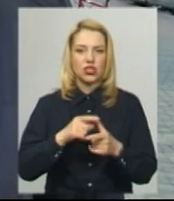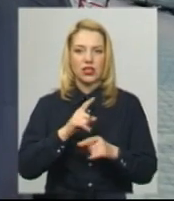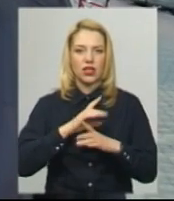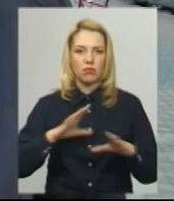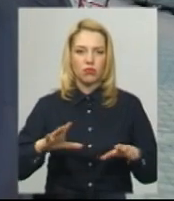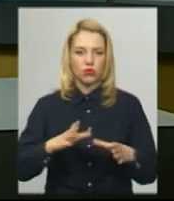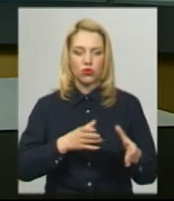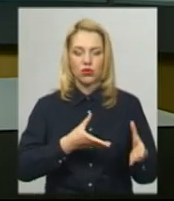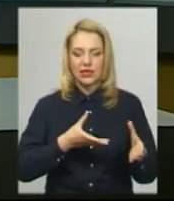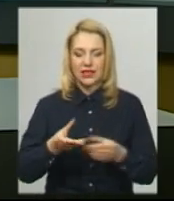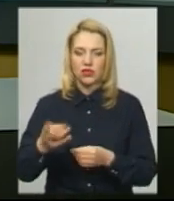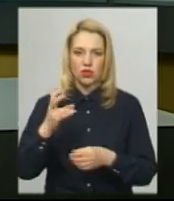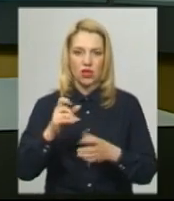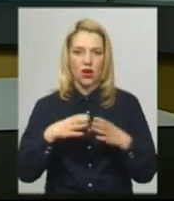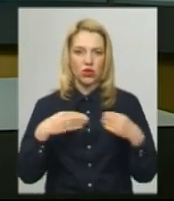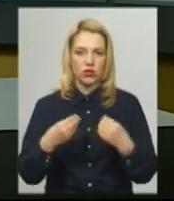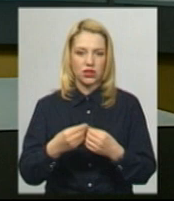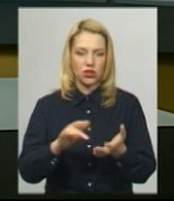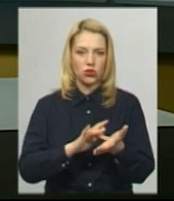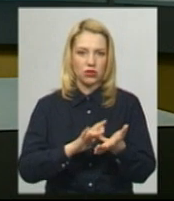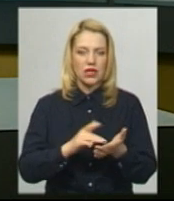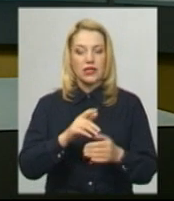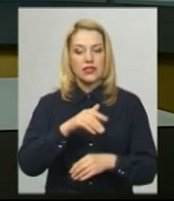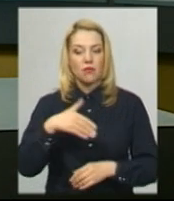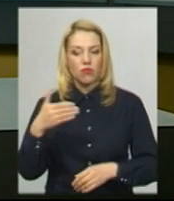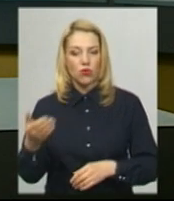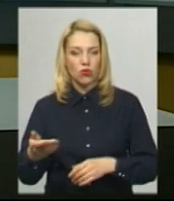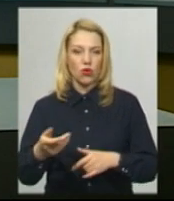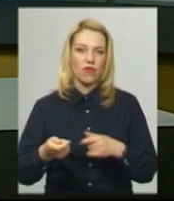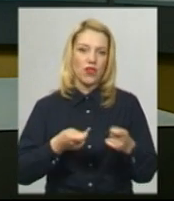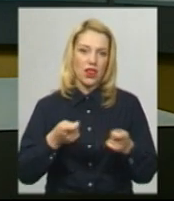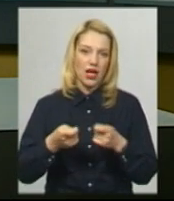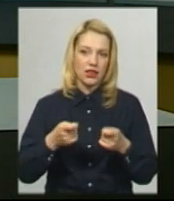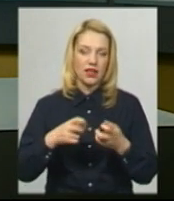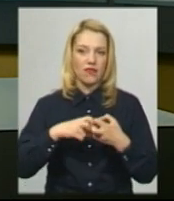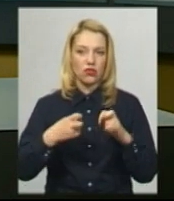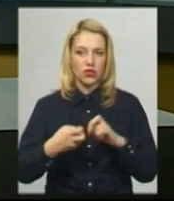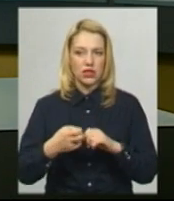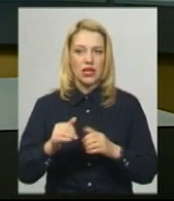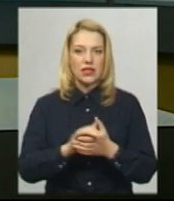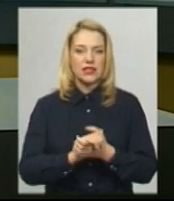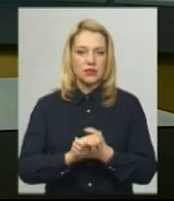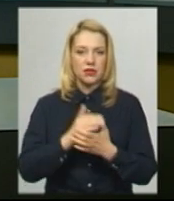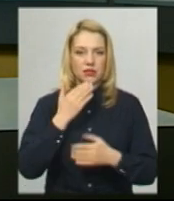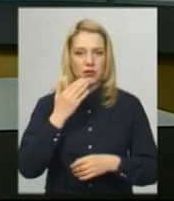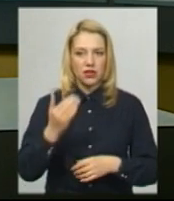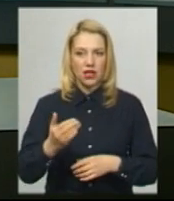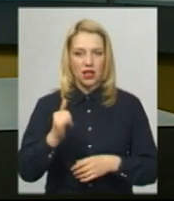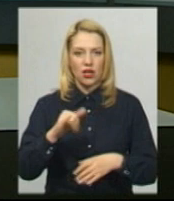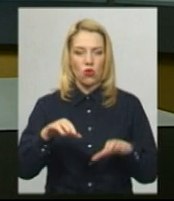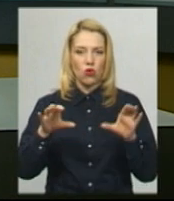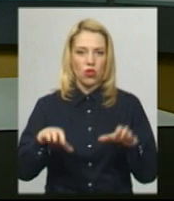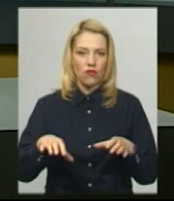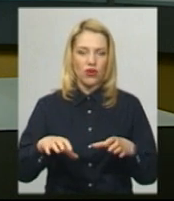Рошташ, яка переїхала на Хмельниччину, з боку міської влади Івано-Франківська Суспільне запитало у голови об'єднання ромів на